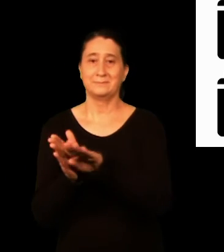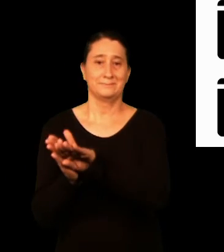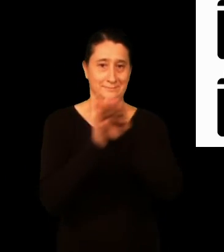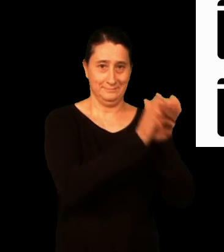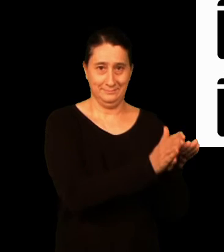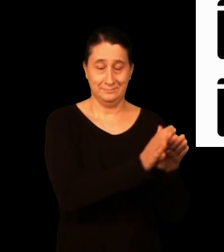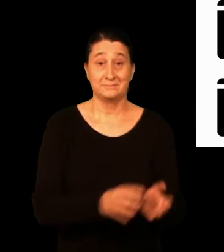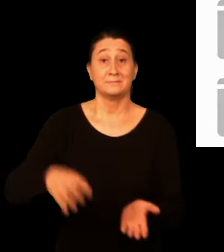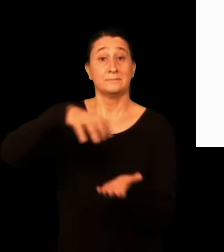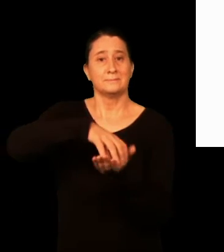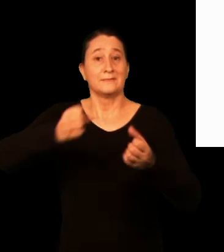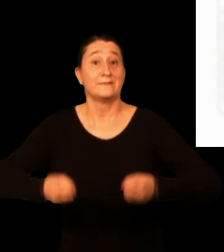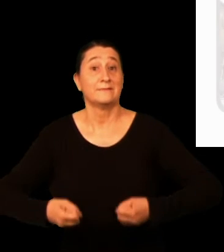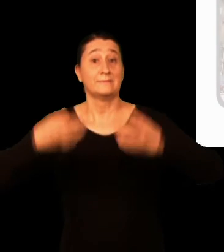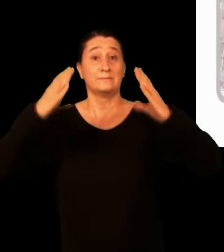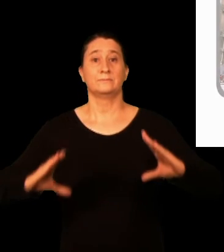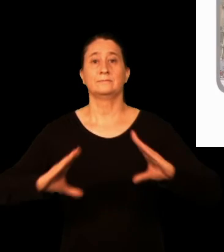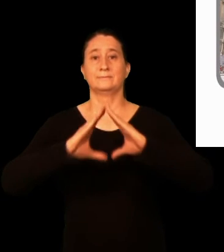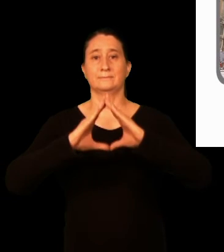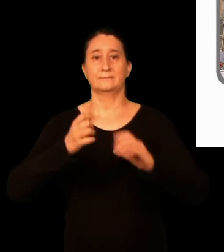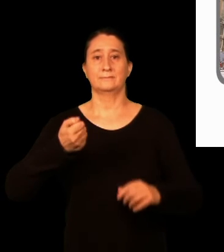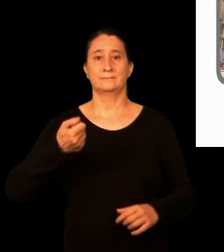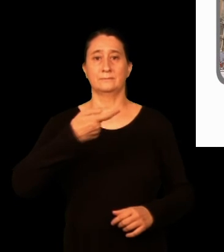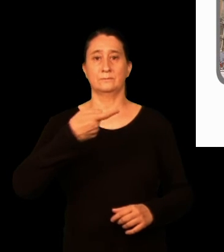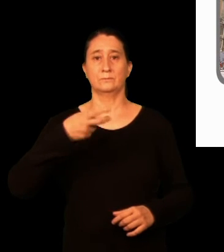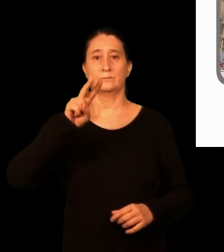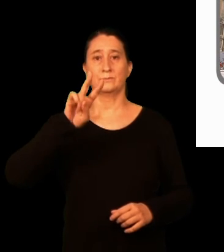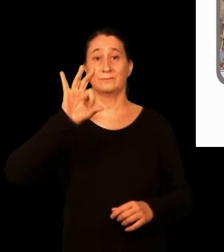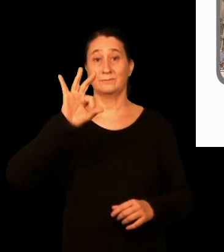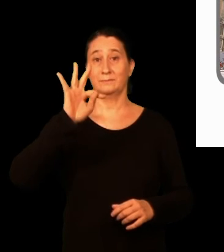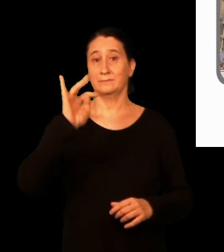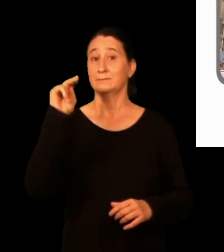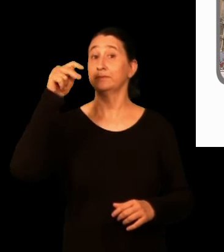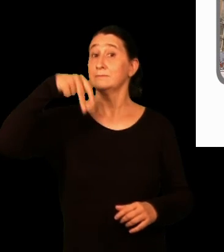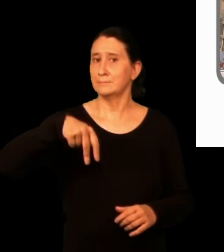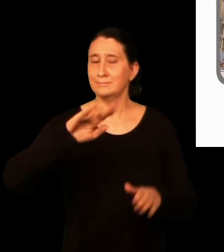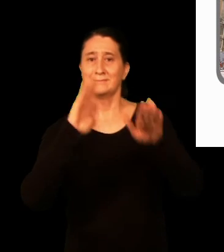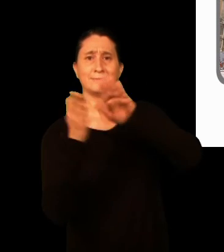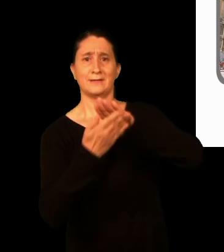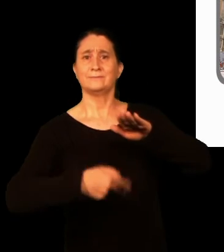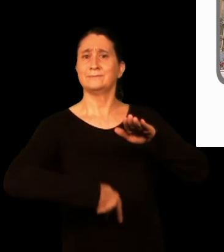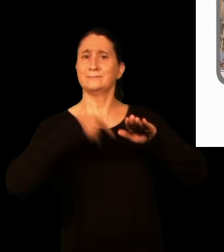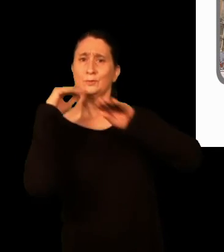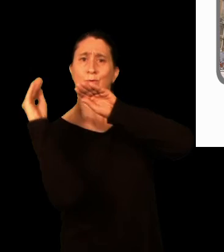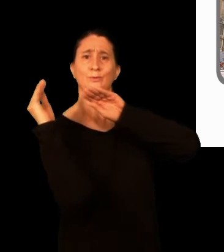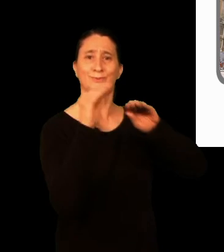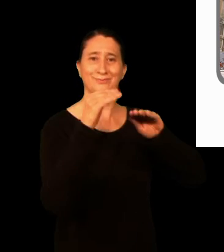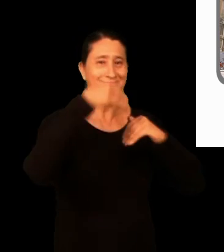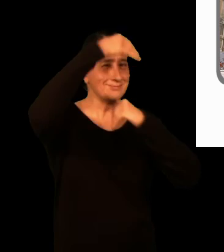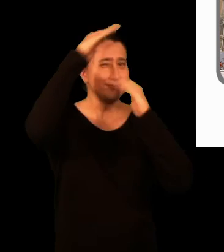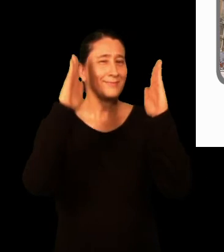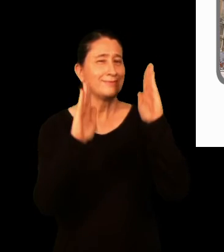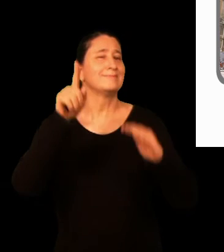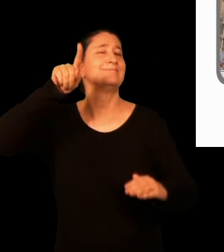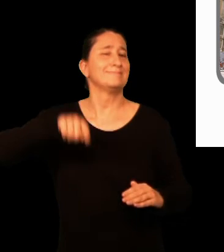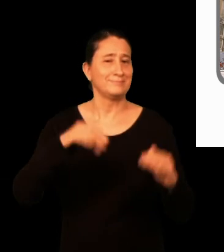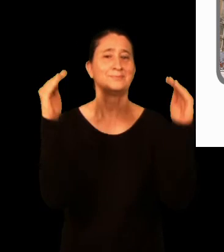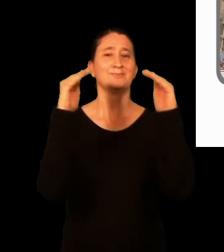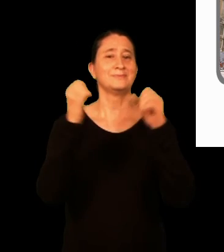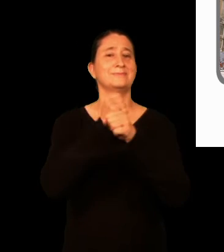San Agustin eraikineko erregistro horokorrean ere, erantzun godi zugu ostegun lanegunetan.